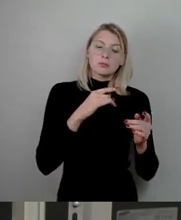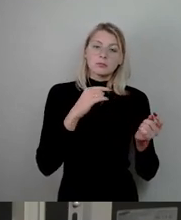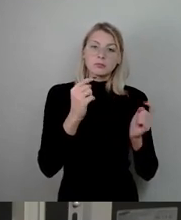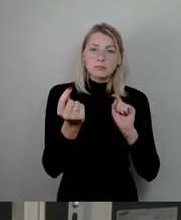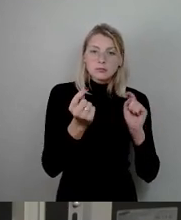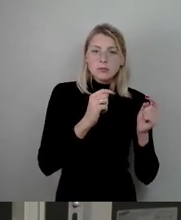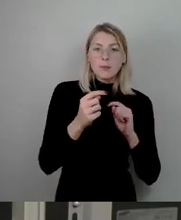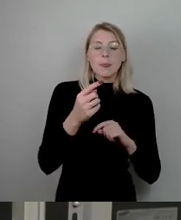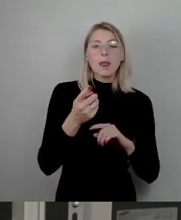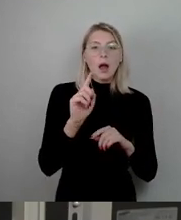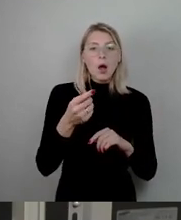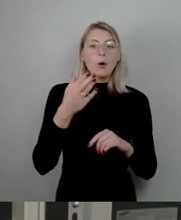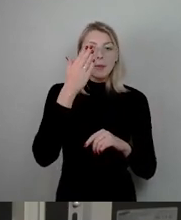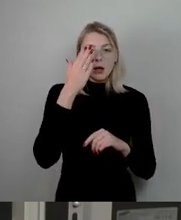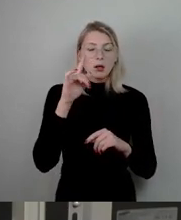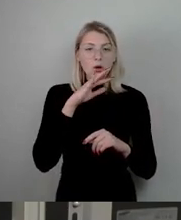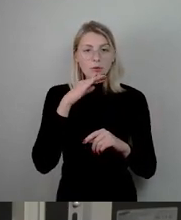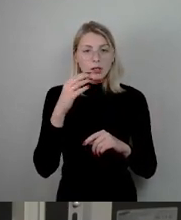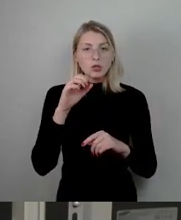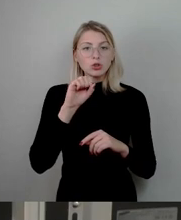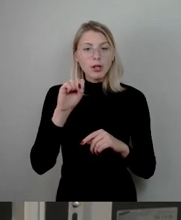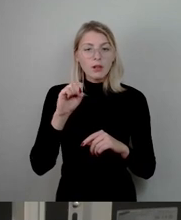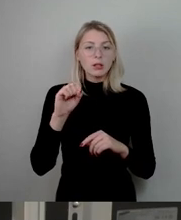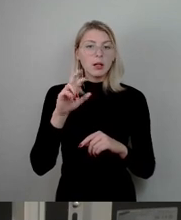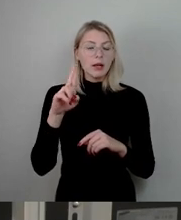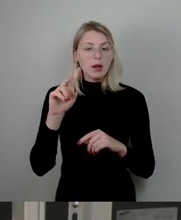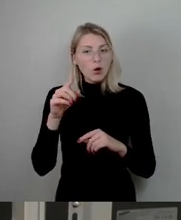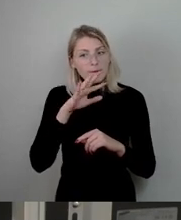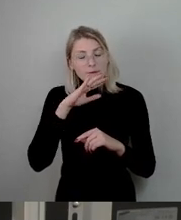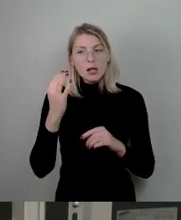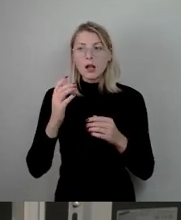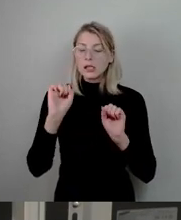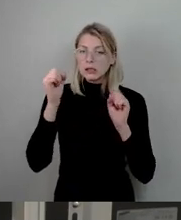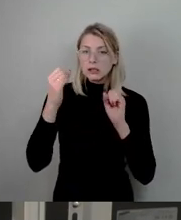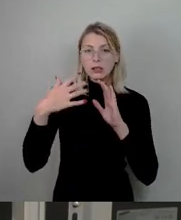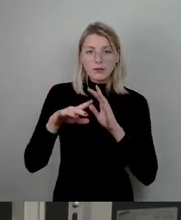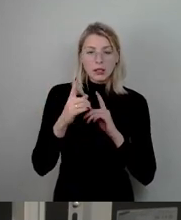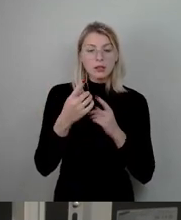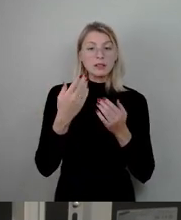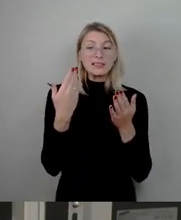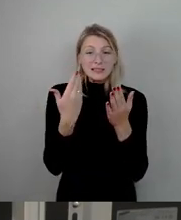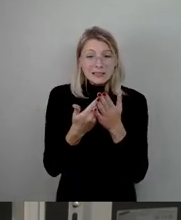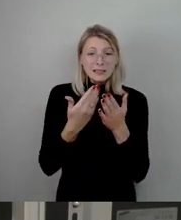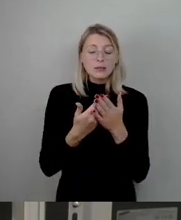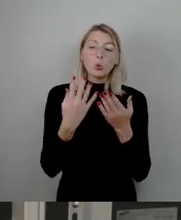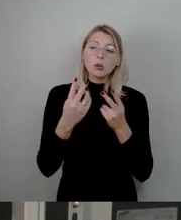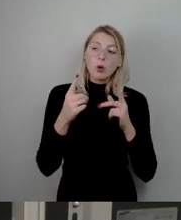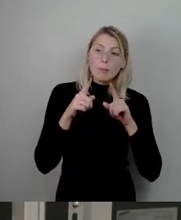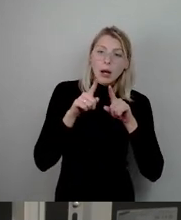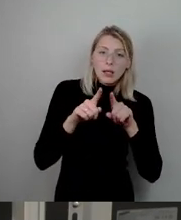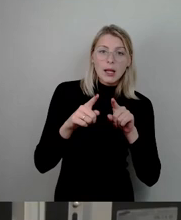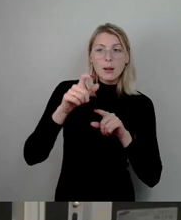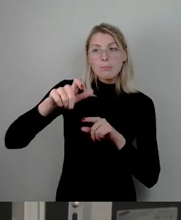Stefanie Henkel hat da wirklich Großes geleistet und dadurch oder parallel sind auch bürgerschaftliches Engagement aufgekommen,